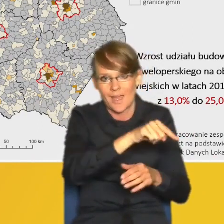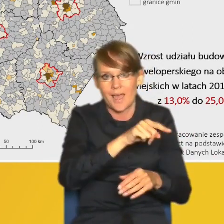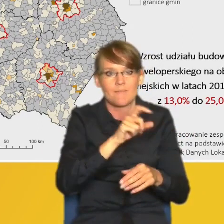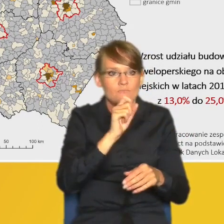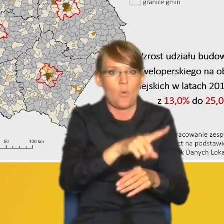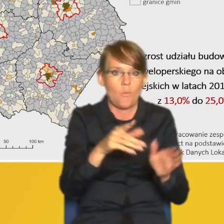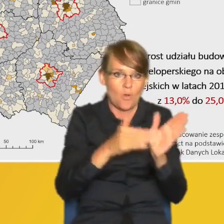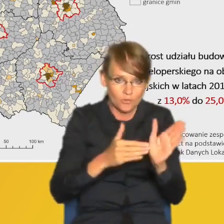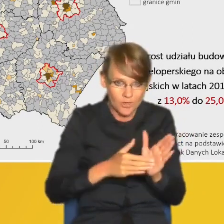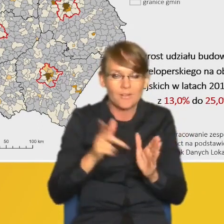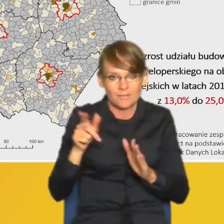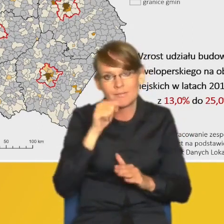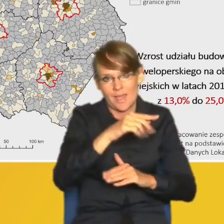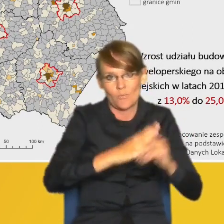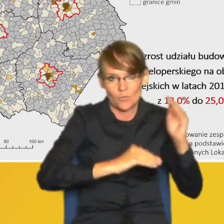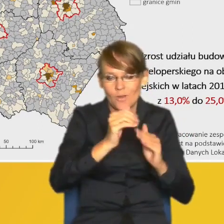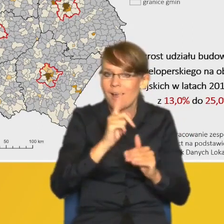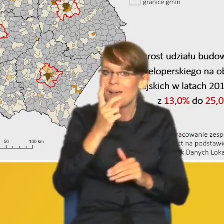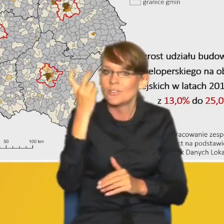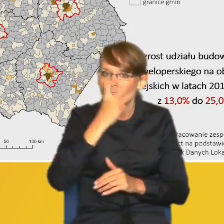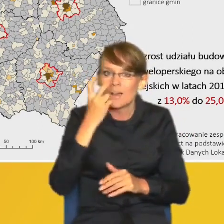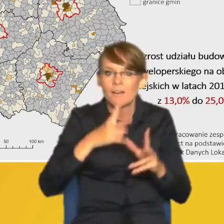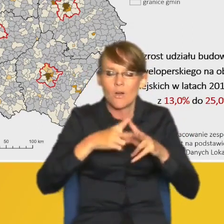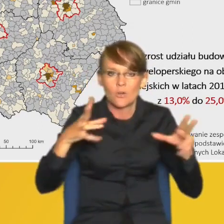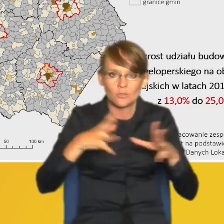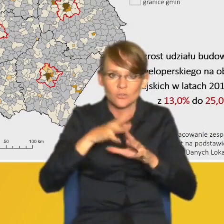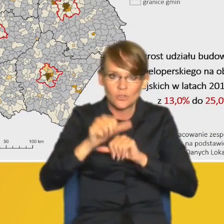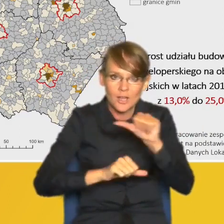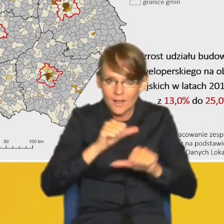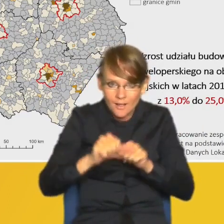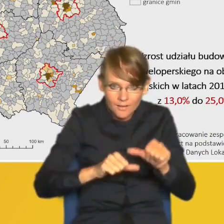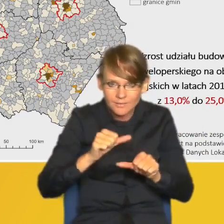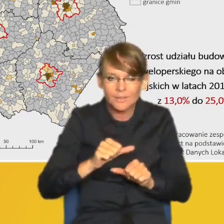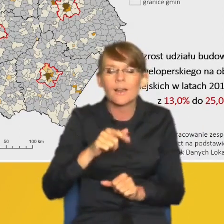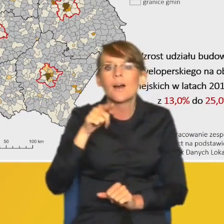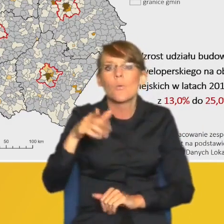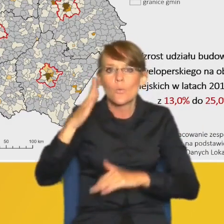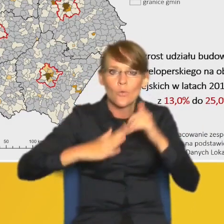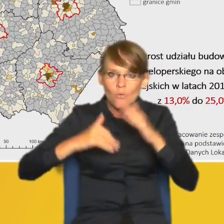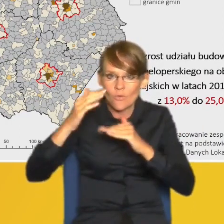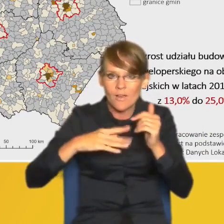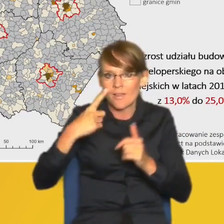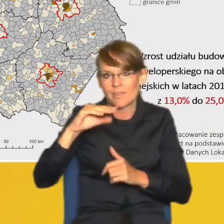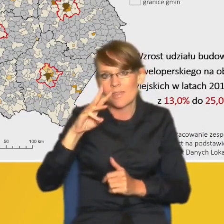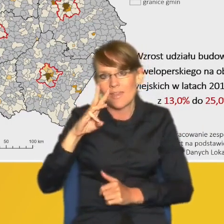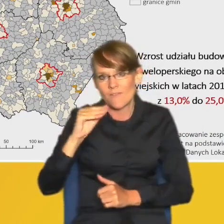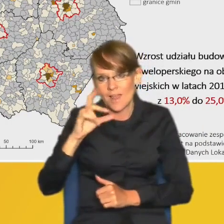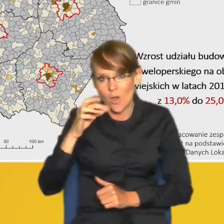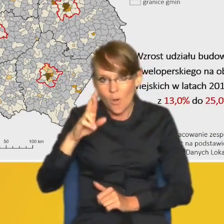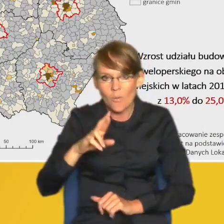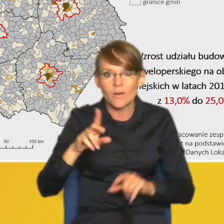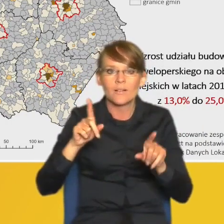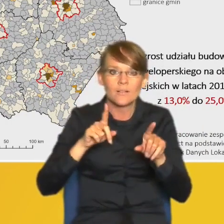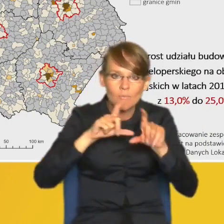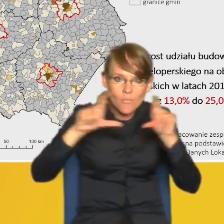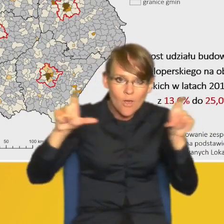zwrócić uwagę, że w ciągu 10 lat w coraz większym stopniu budownictwo deweloperskie, w tym zabudowa wielorodzinna,